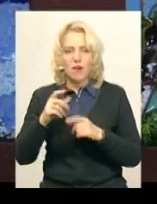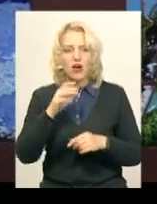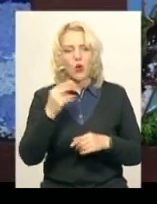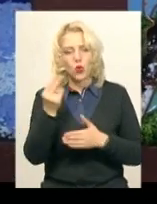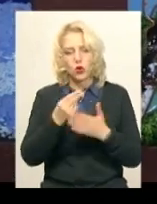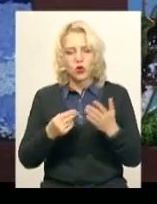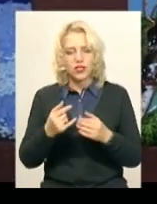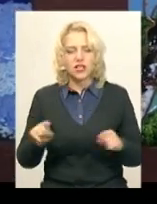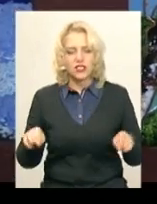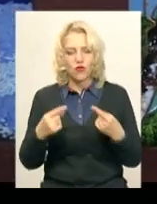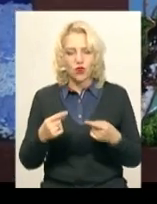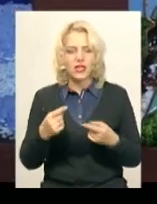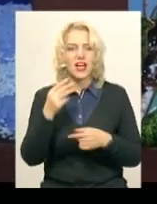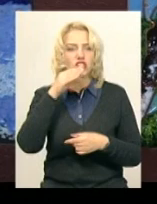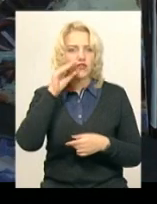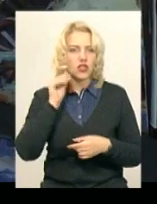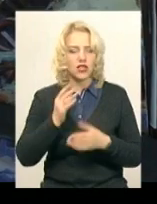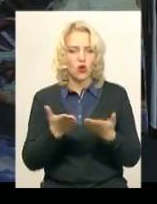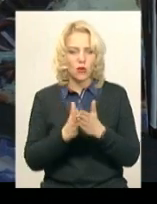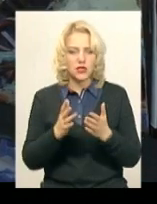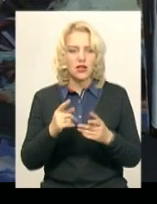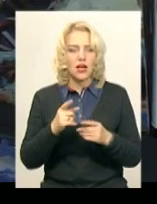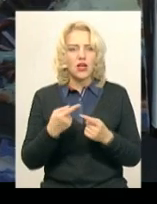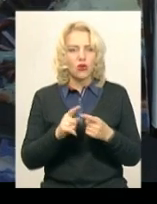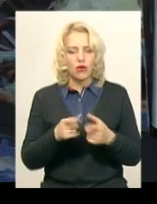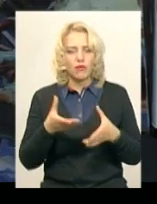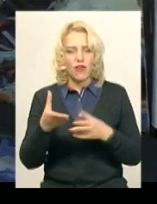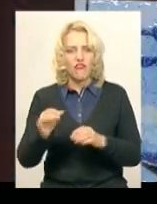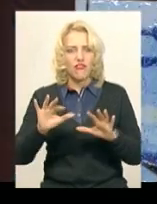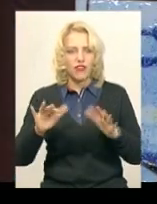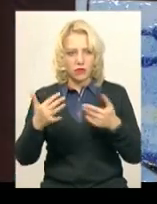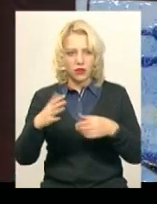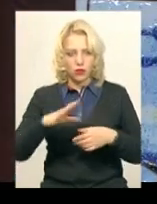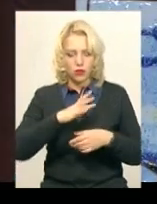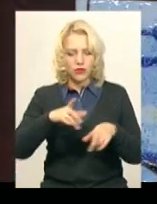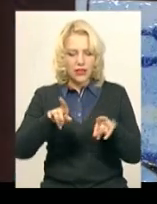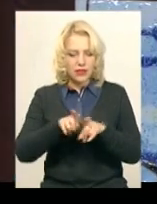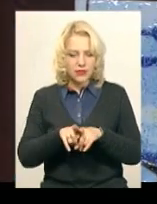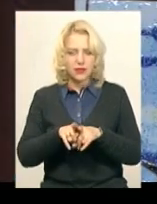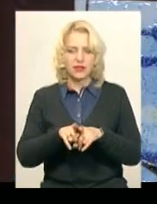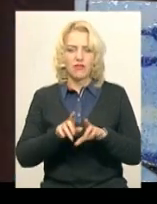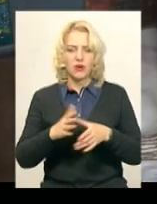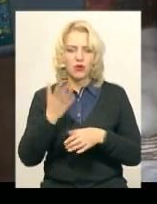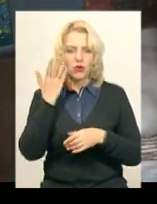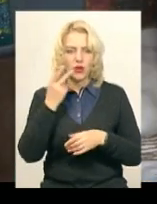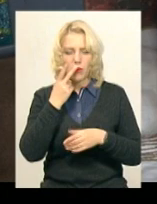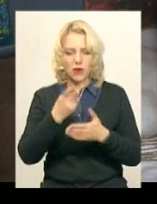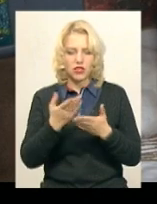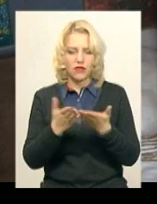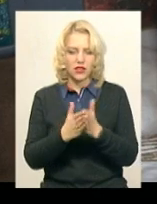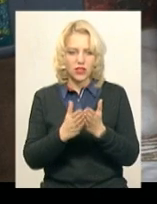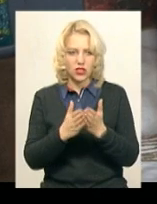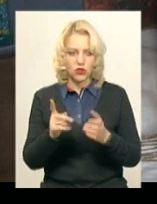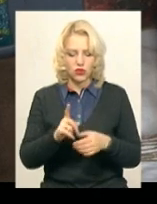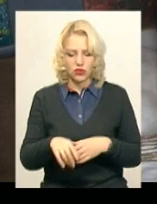його наштовхнув випадок. Був такий випадок, коли я побачив загалявну книжку валяється у парку